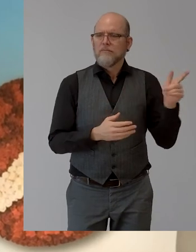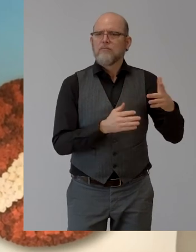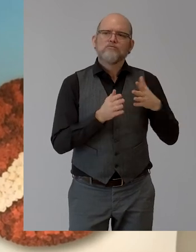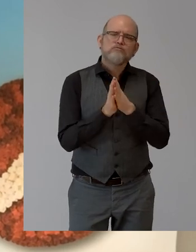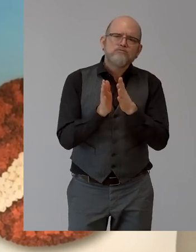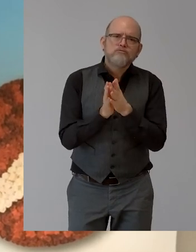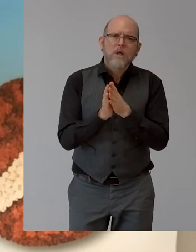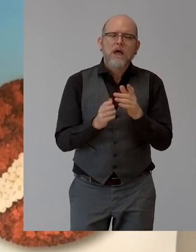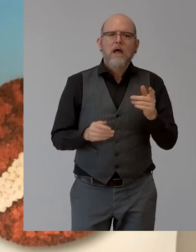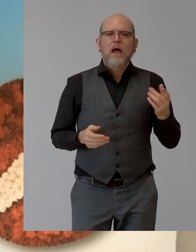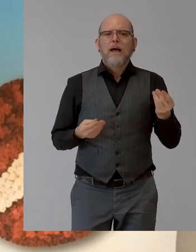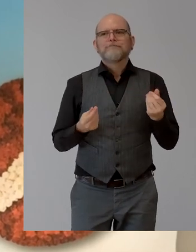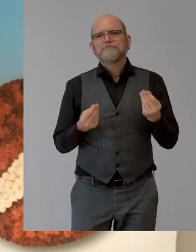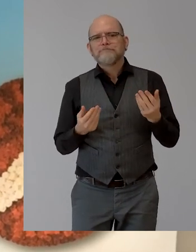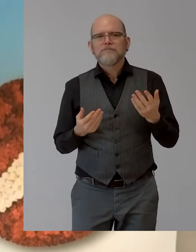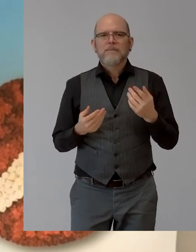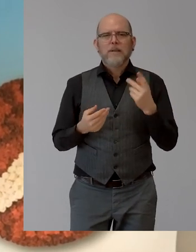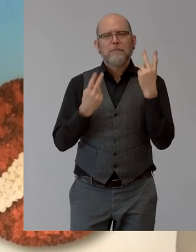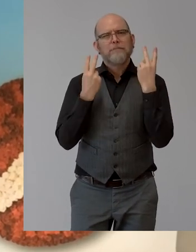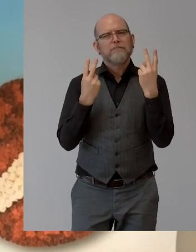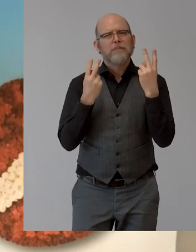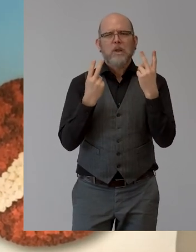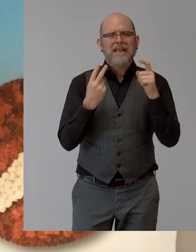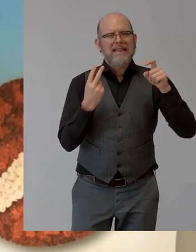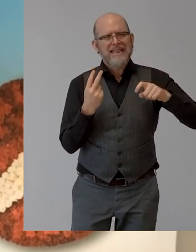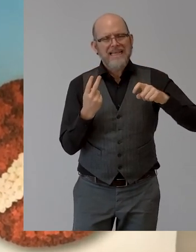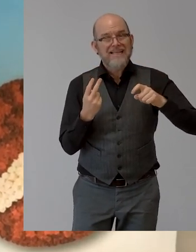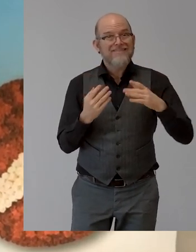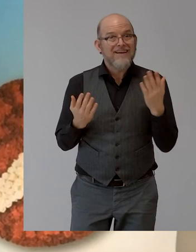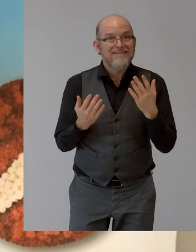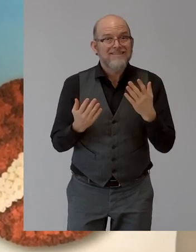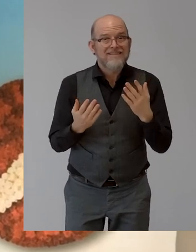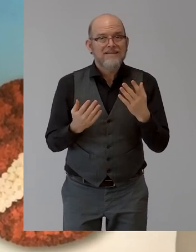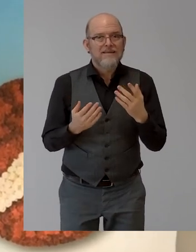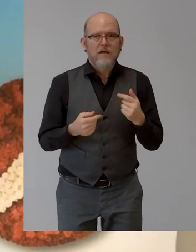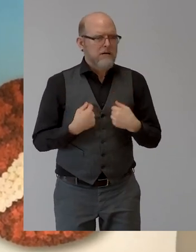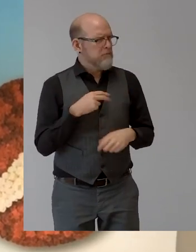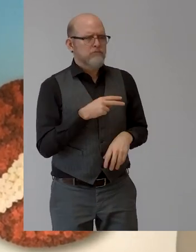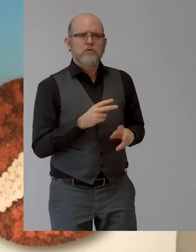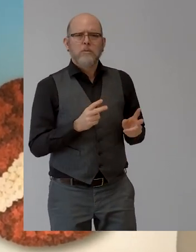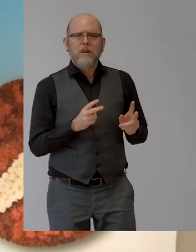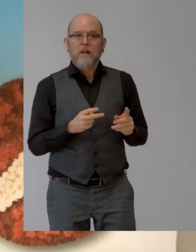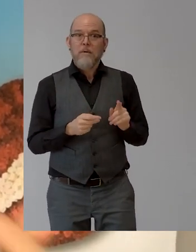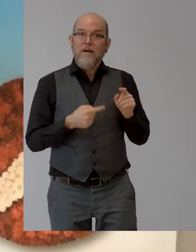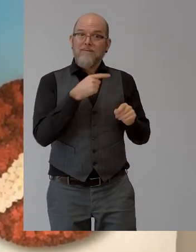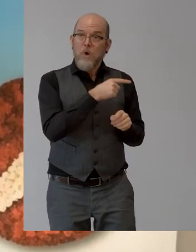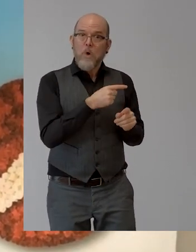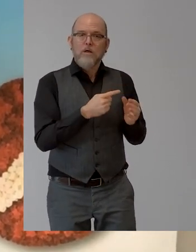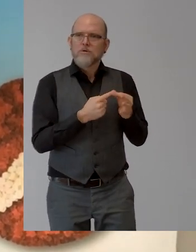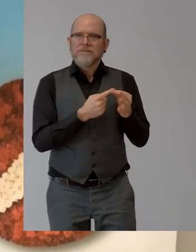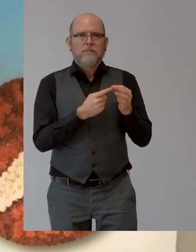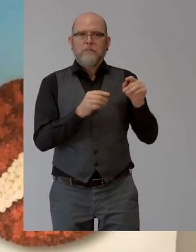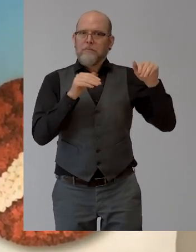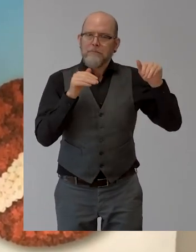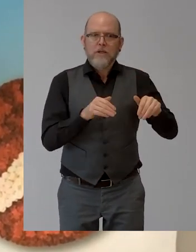and I think this is also quite normal so far in the cooperation, in the